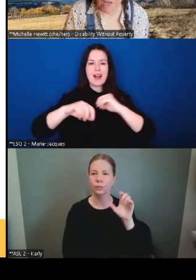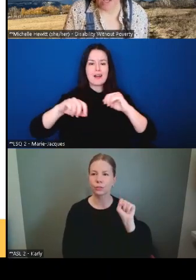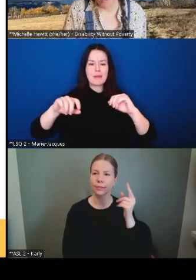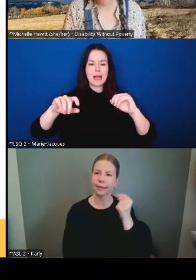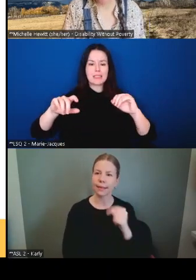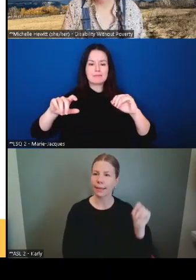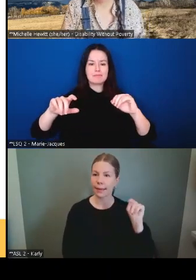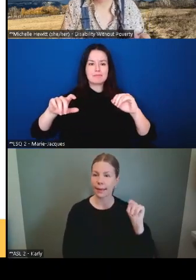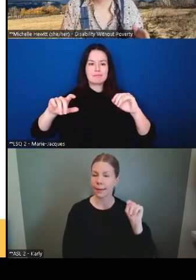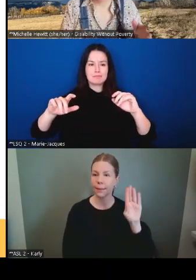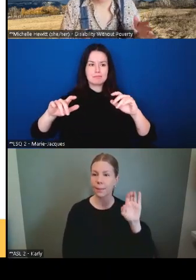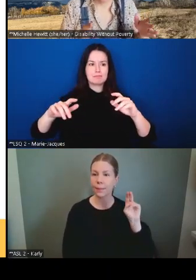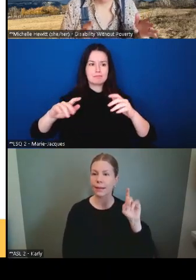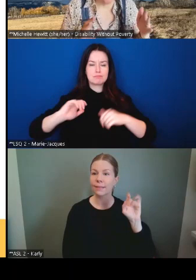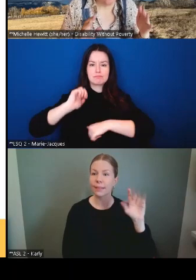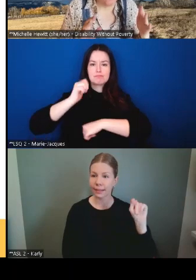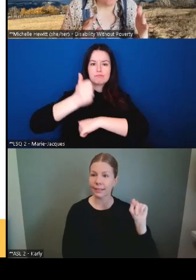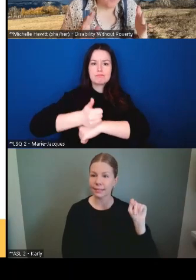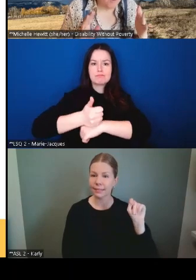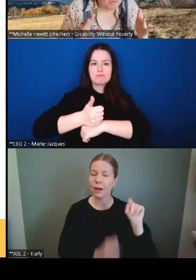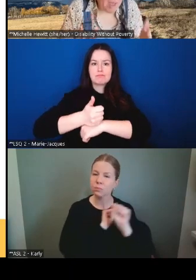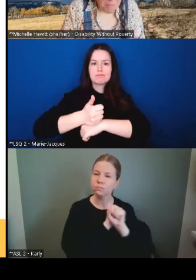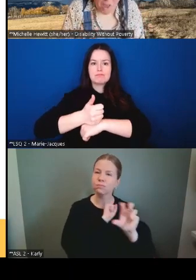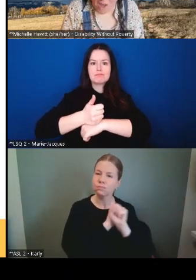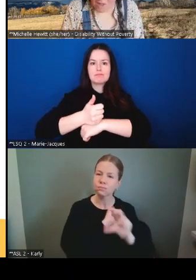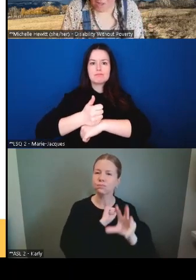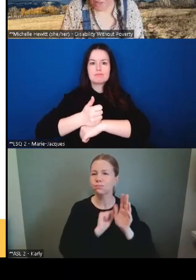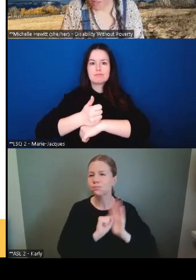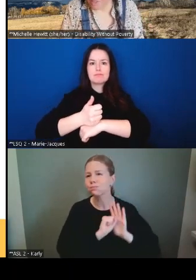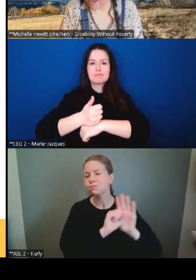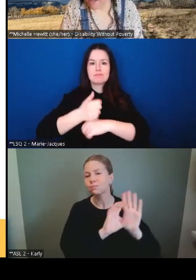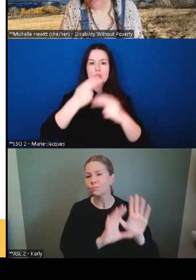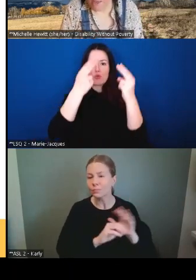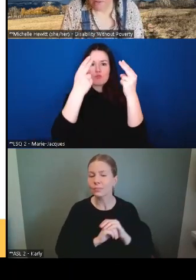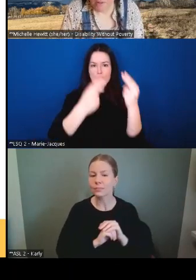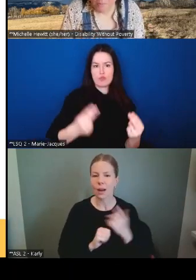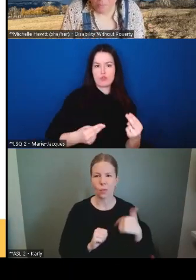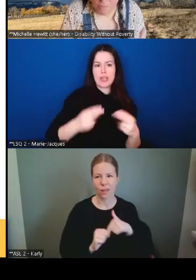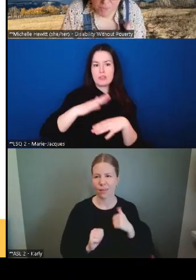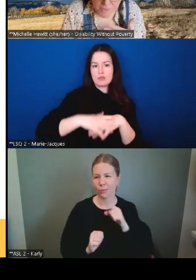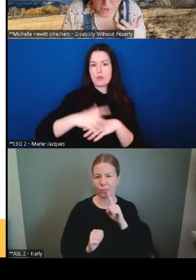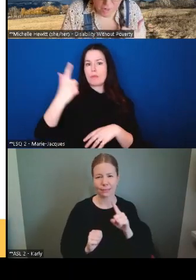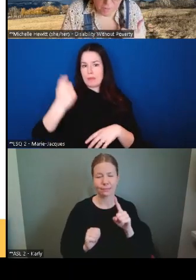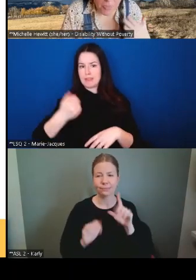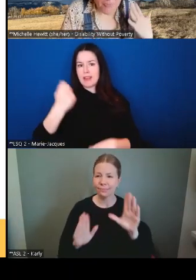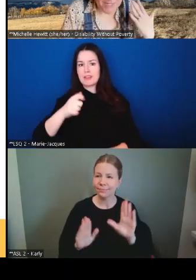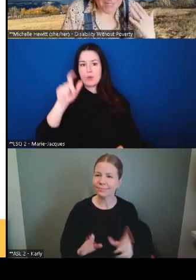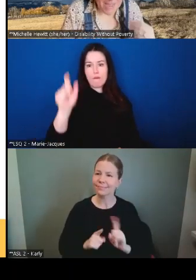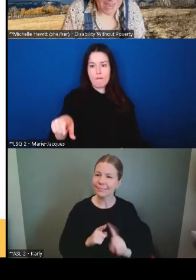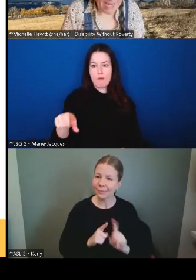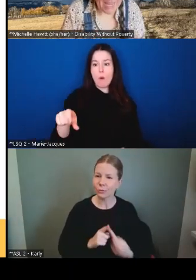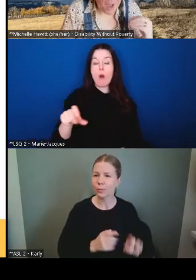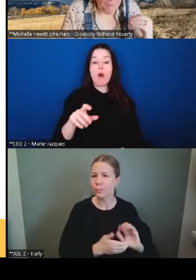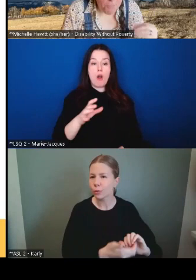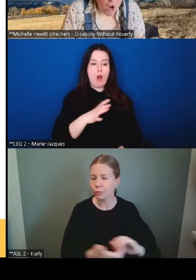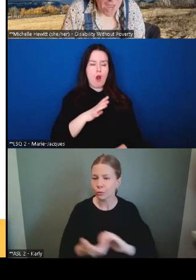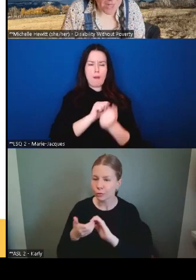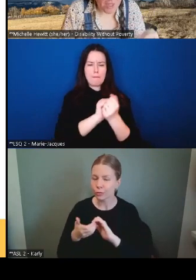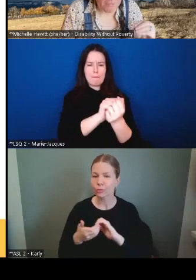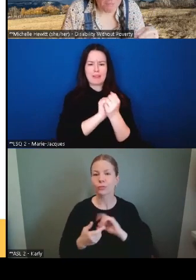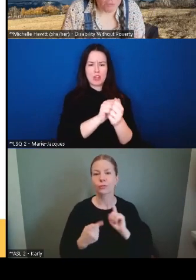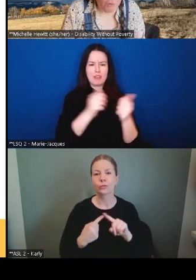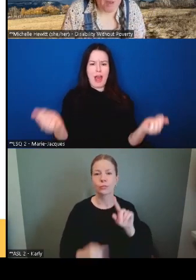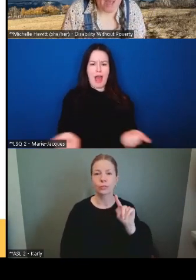mettez un budget à la prestation. » Nous avons travaillé avec d'excellents partenaires.